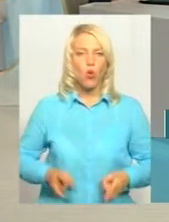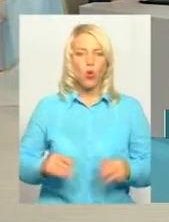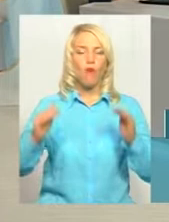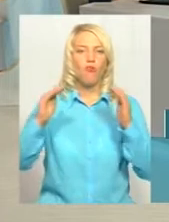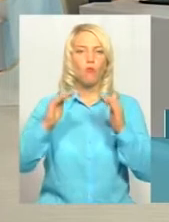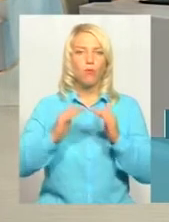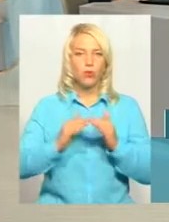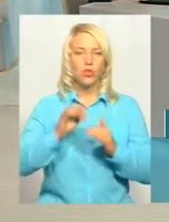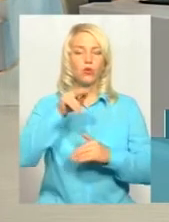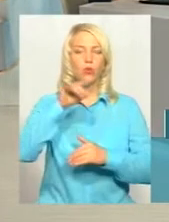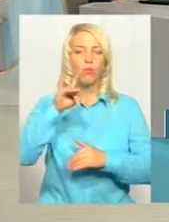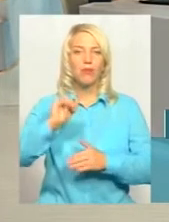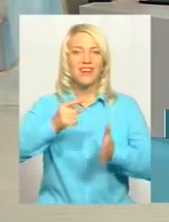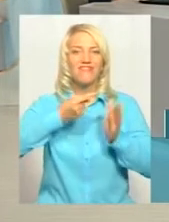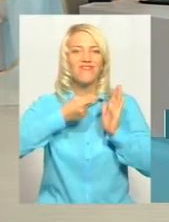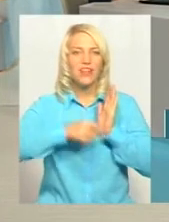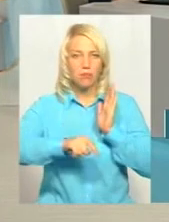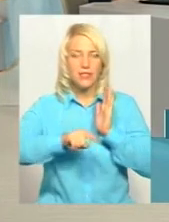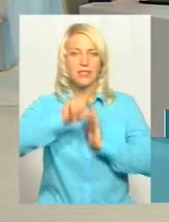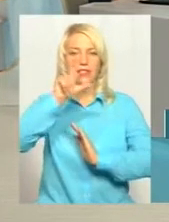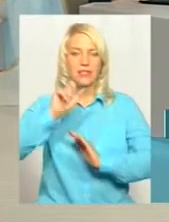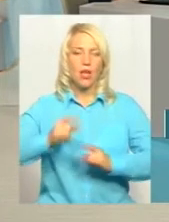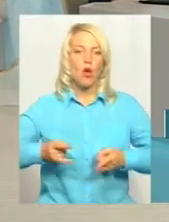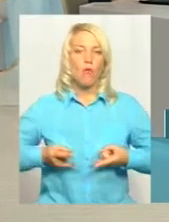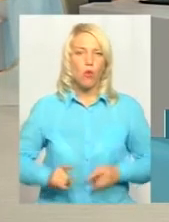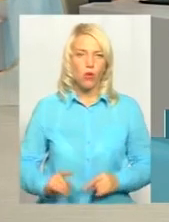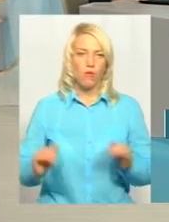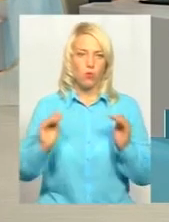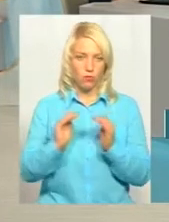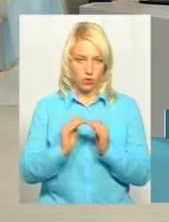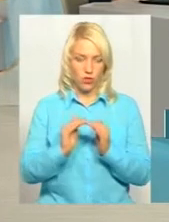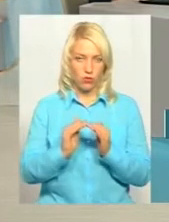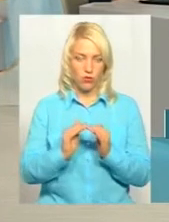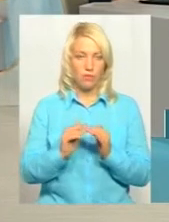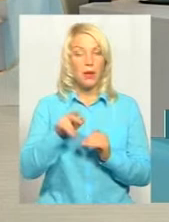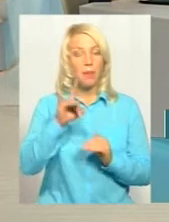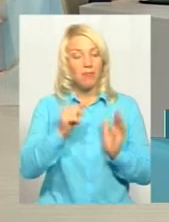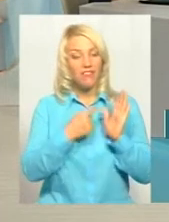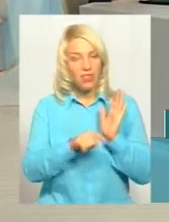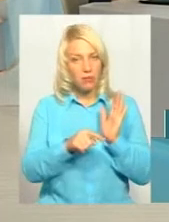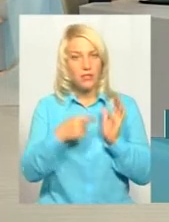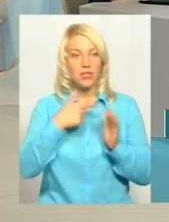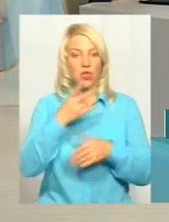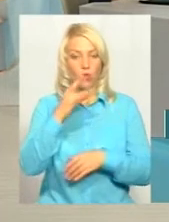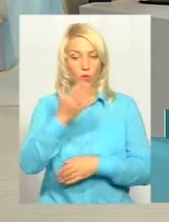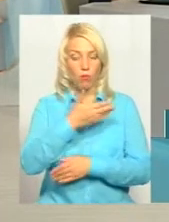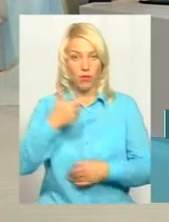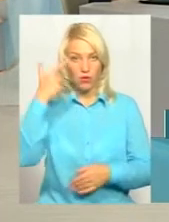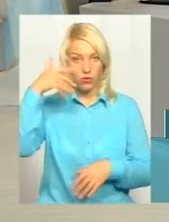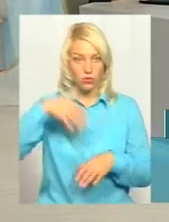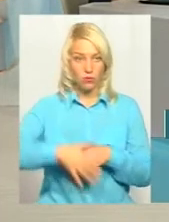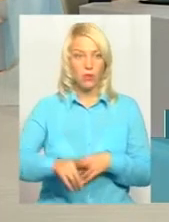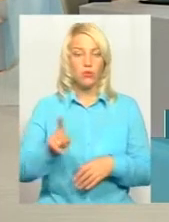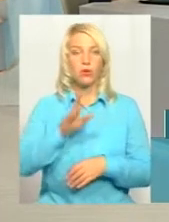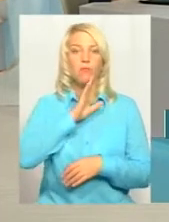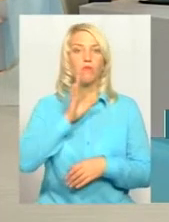виписці з пологового будинку. Пробто, при виписці. Але ми розуміємо, що мами,